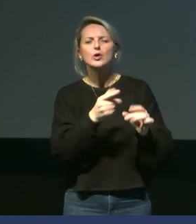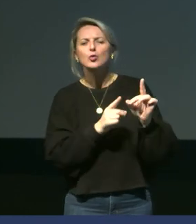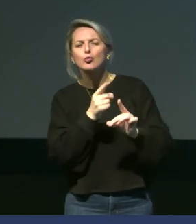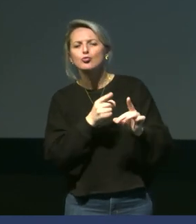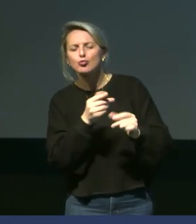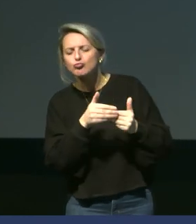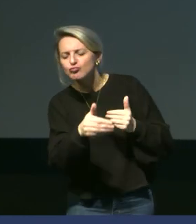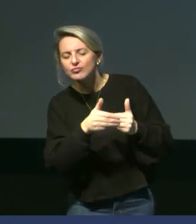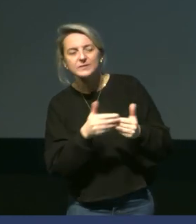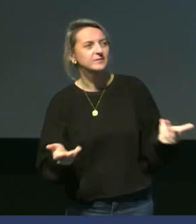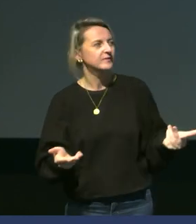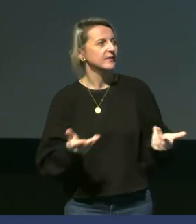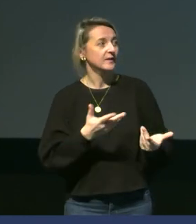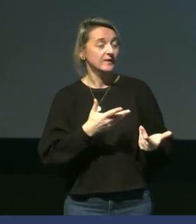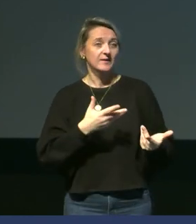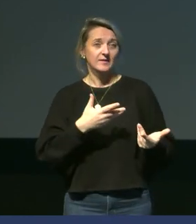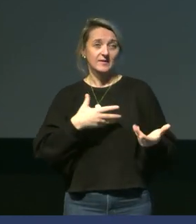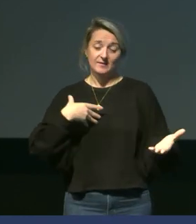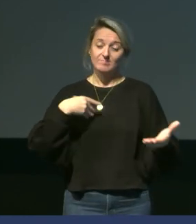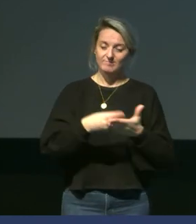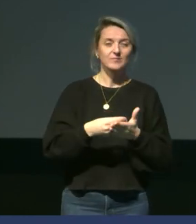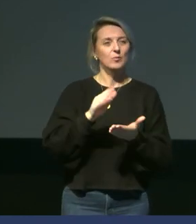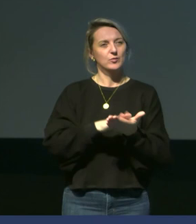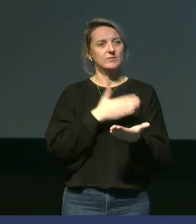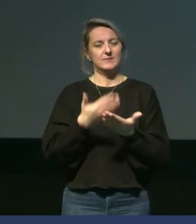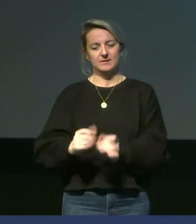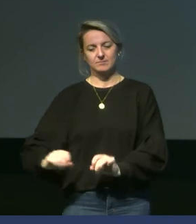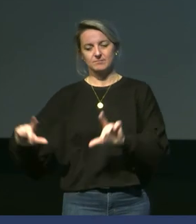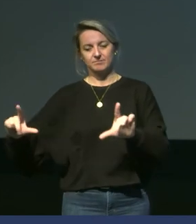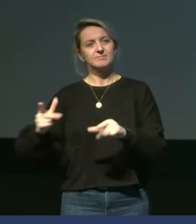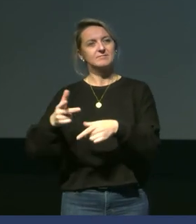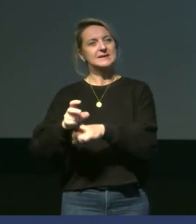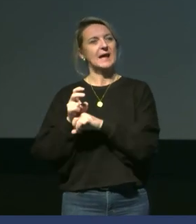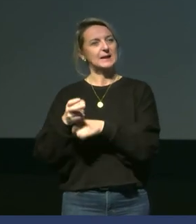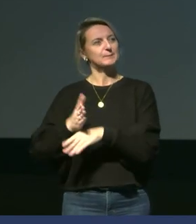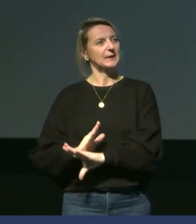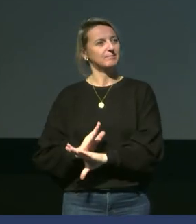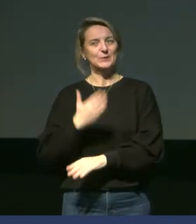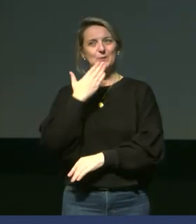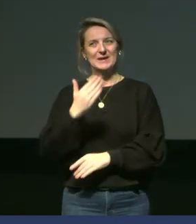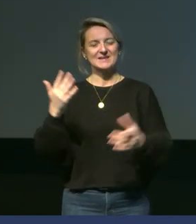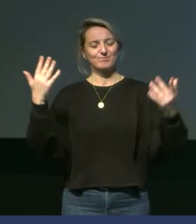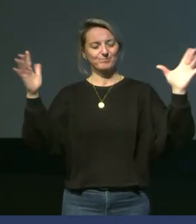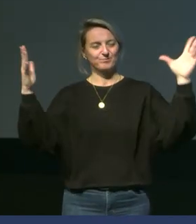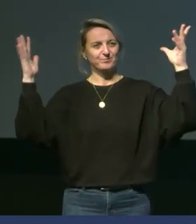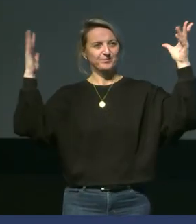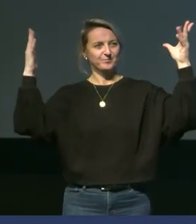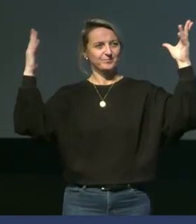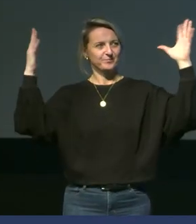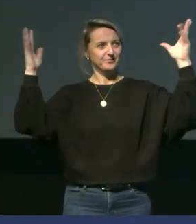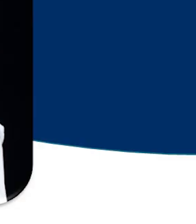incluant l'interprétation en langue des signes. Merci. Merci. Merci.